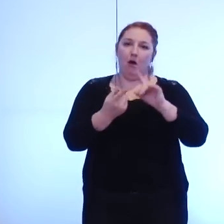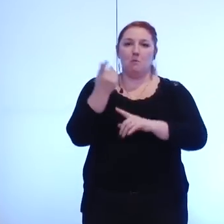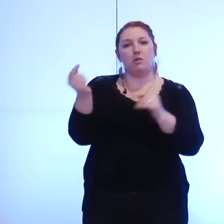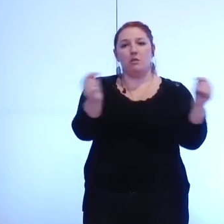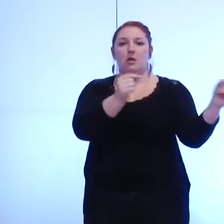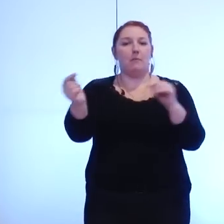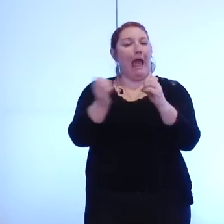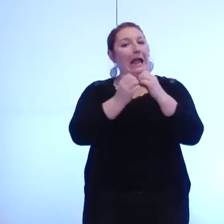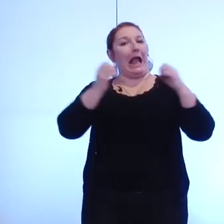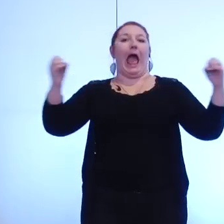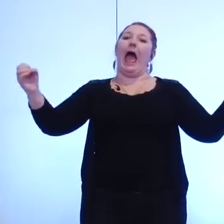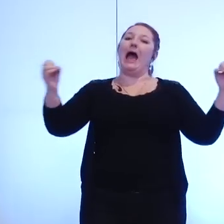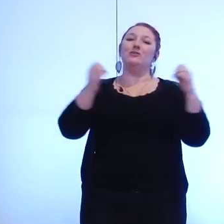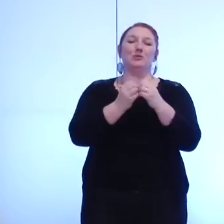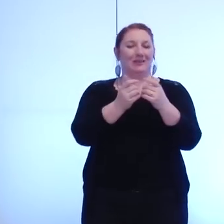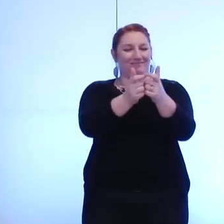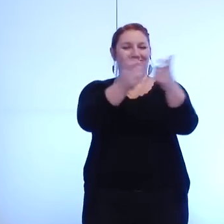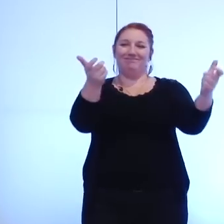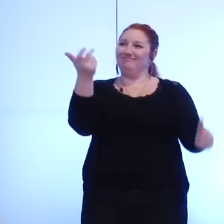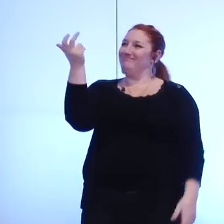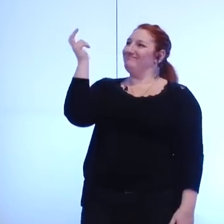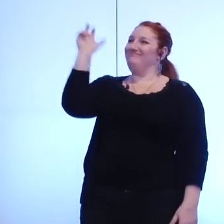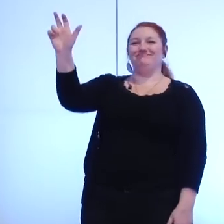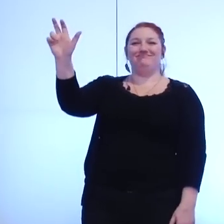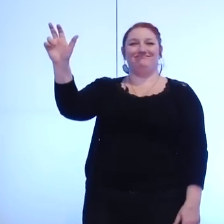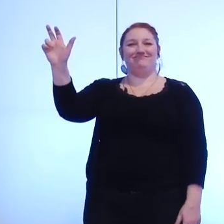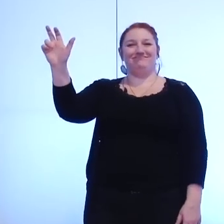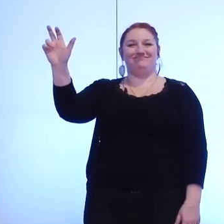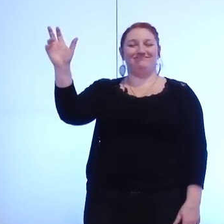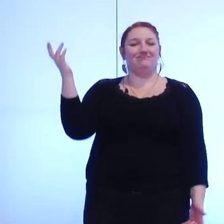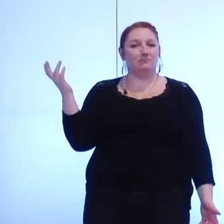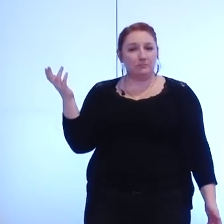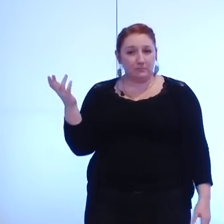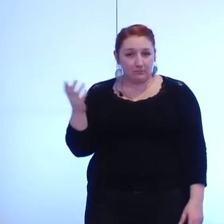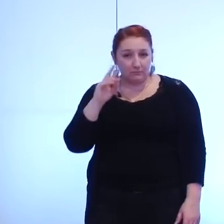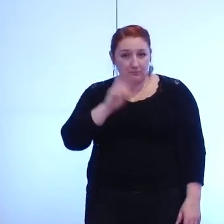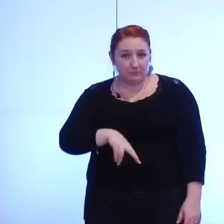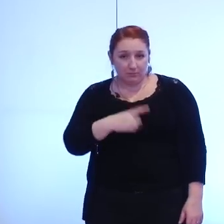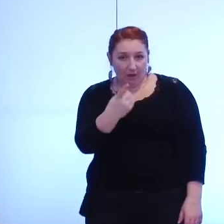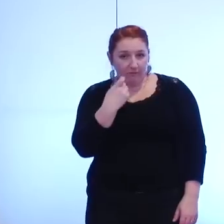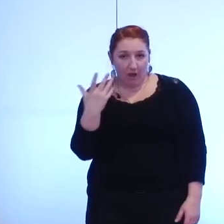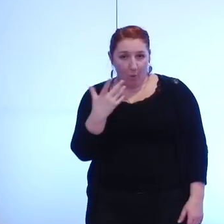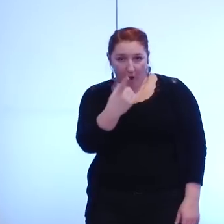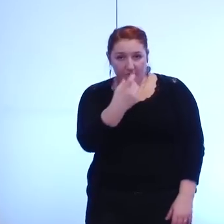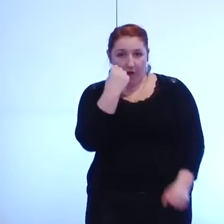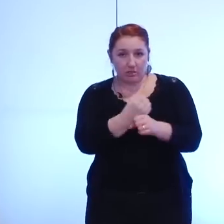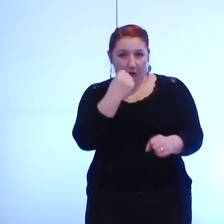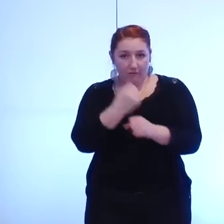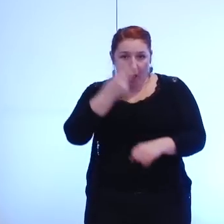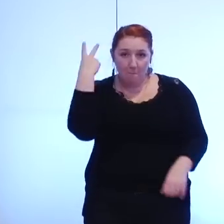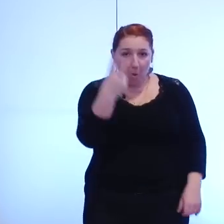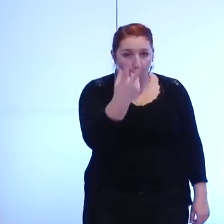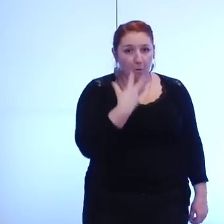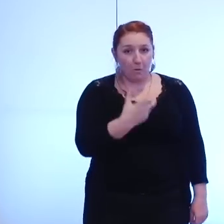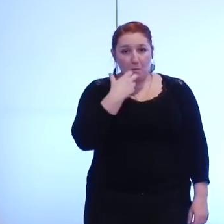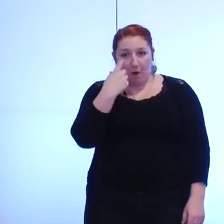'agglomération des équipements qui sont le fruit du travail des impôts et des dettes des grenoblois il